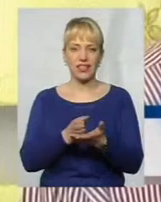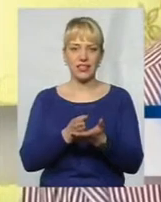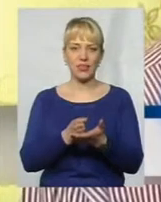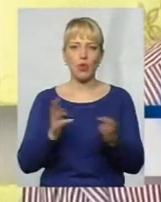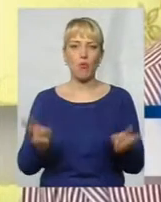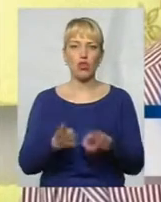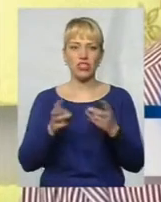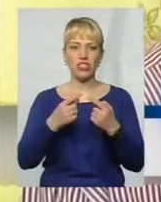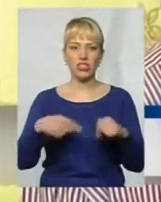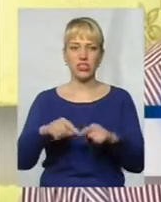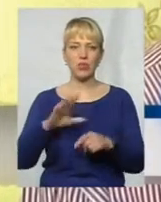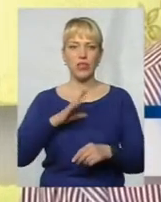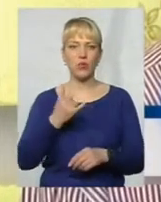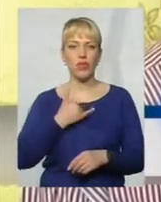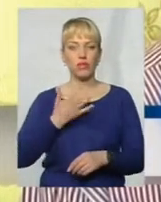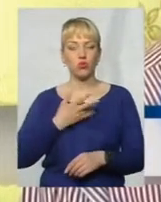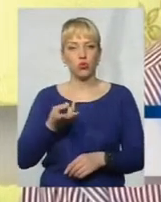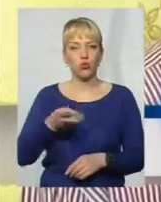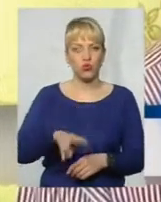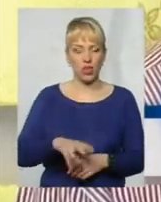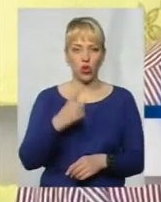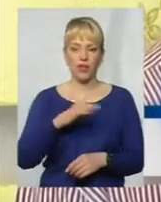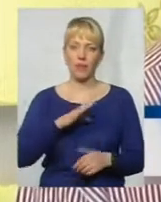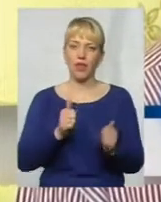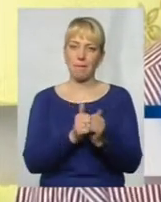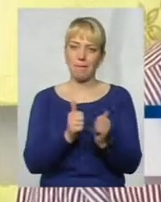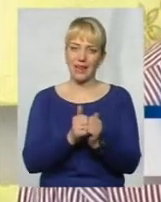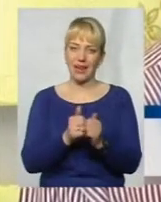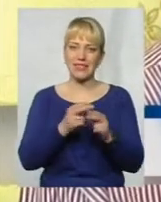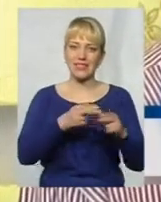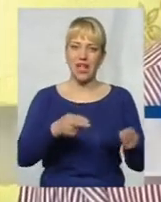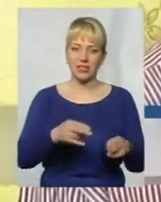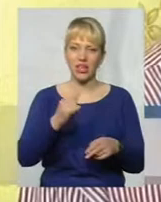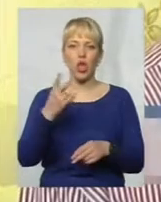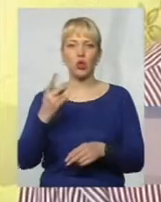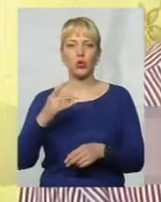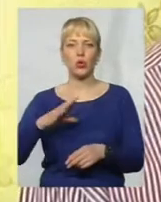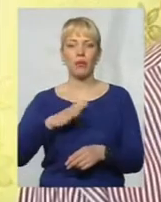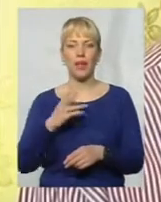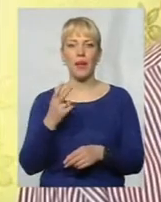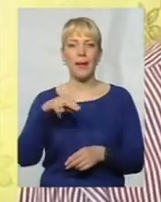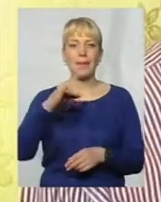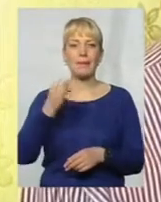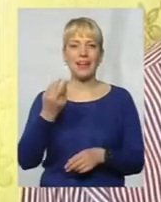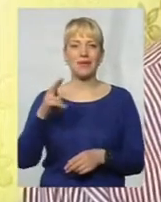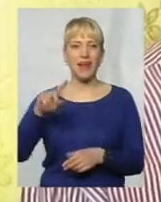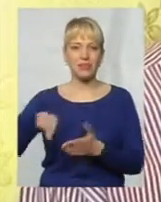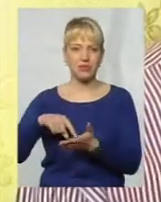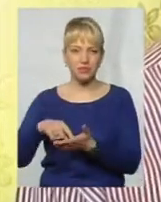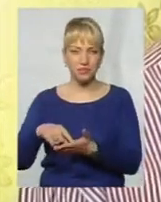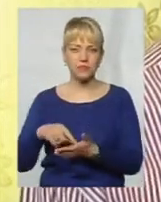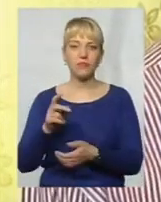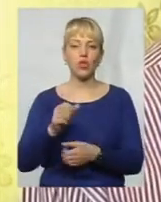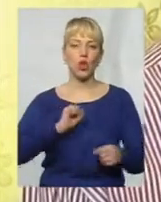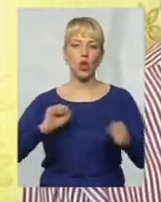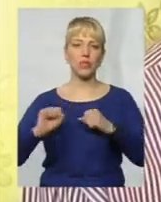частина у нас було дві. одна була біля станції, друга була в самому Прип'яті. Командиром цих